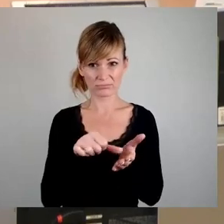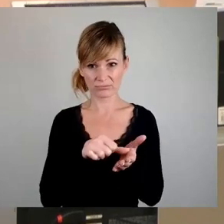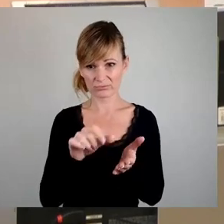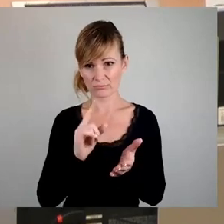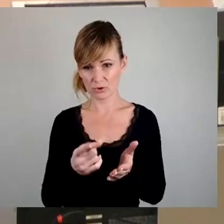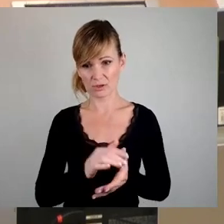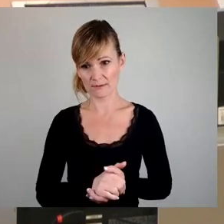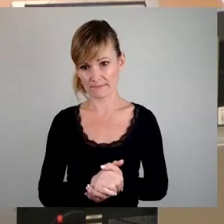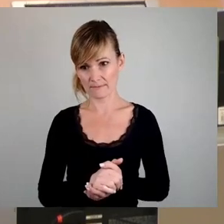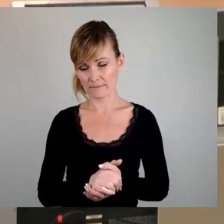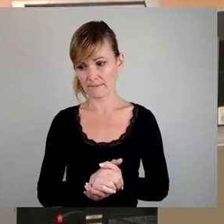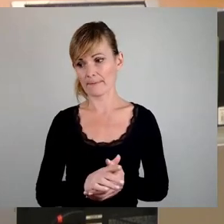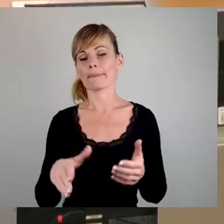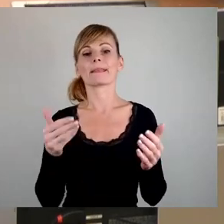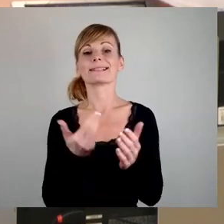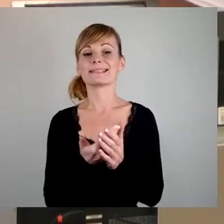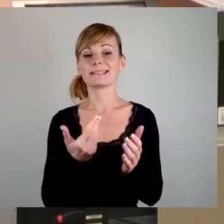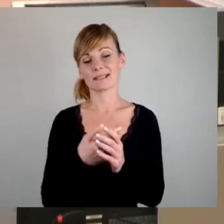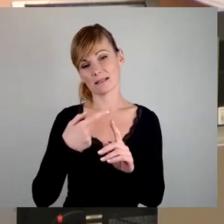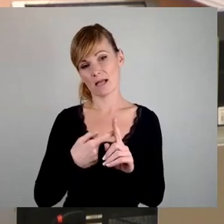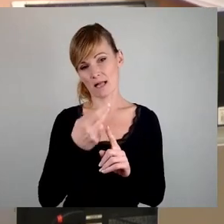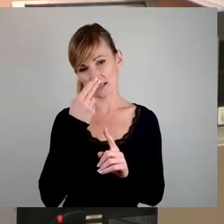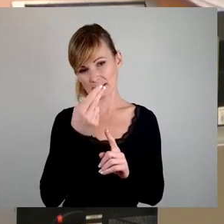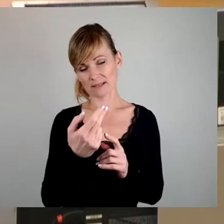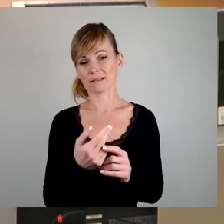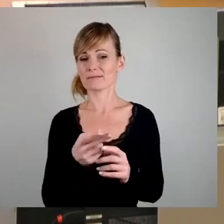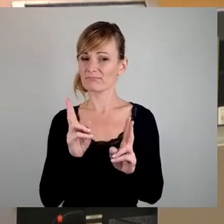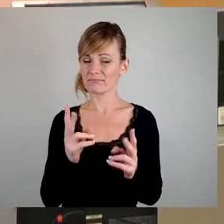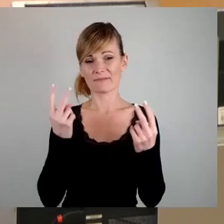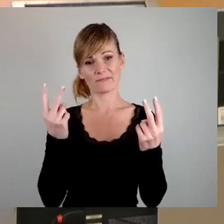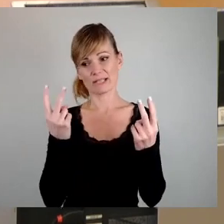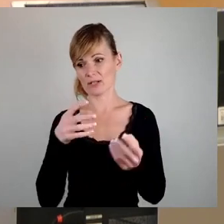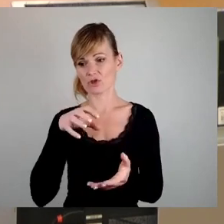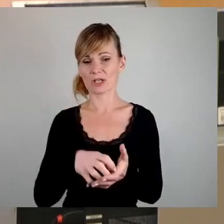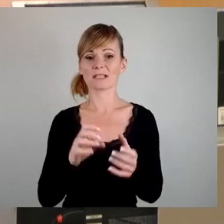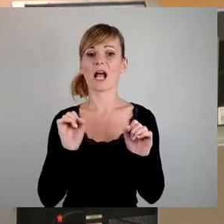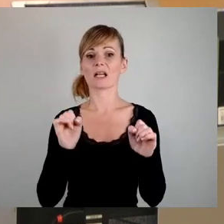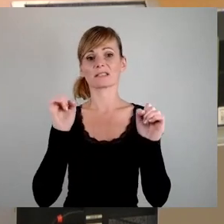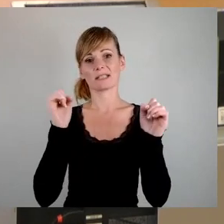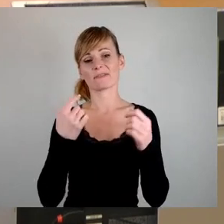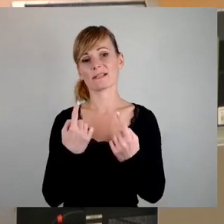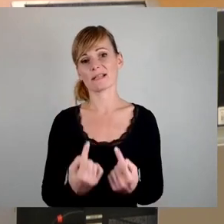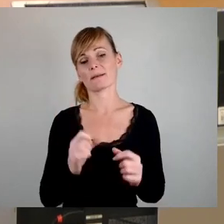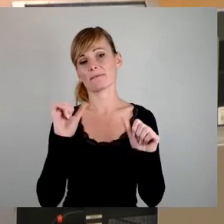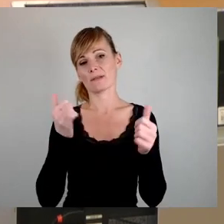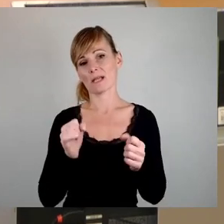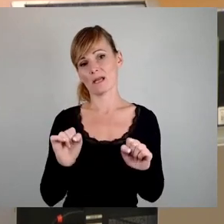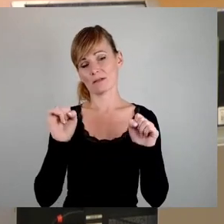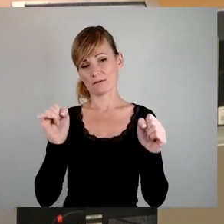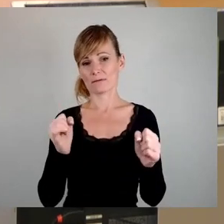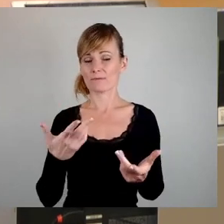Zahlen unterstreichen, wie dringend notwendig das ist, dass die Stadt aktiv wird, selber wieder als Akteurin auf dem Wohnungsmarkt